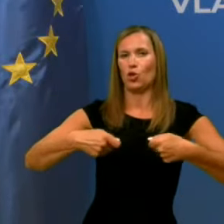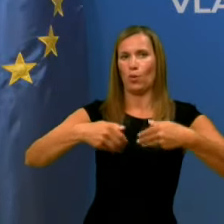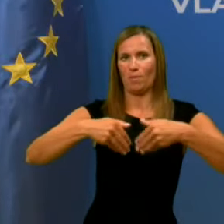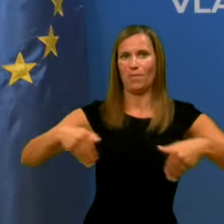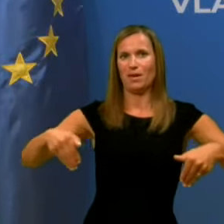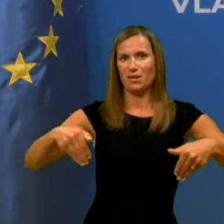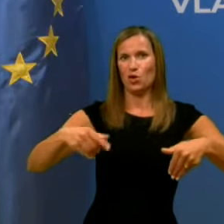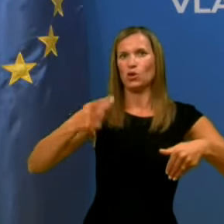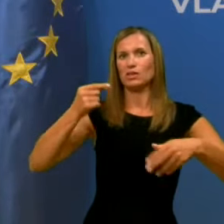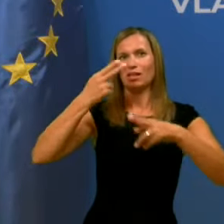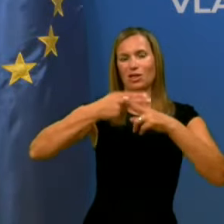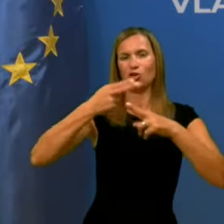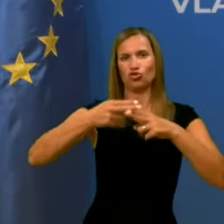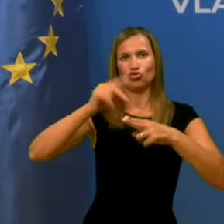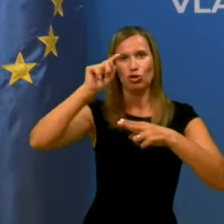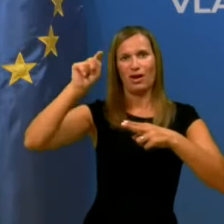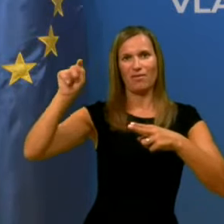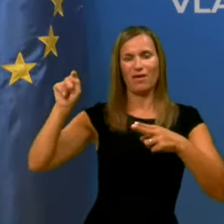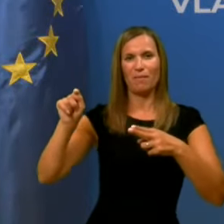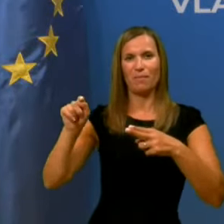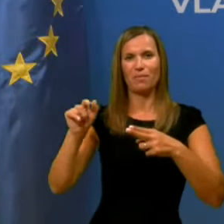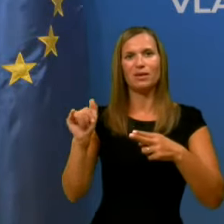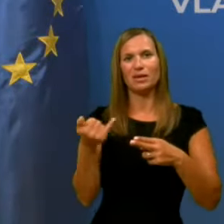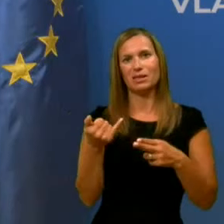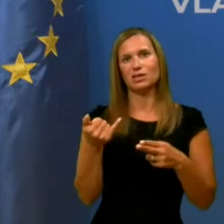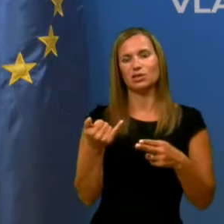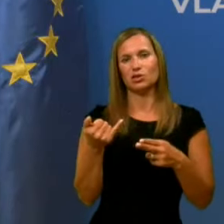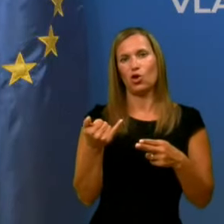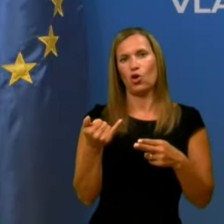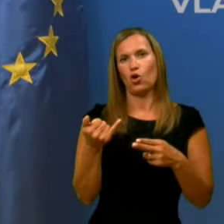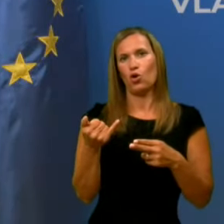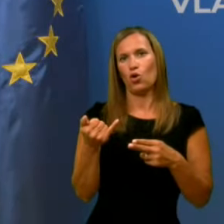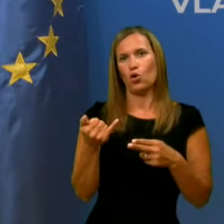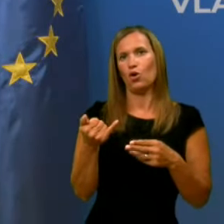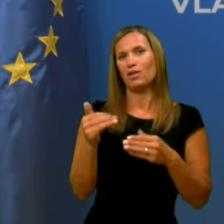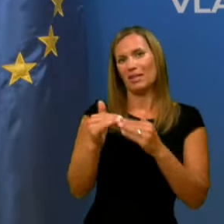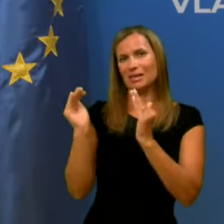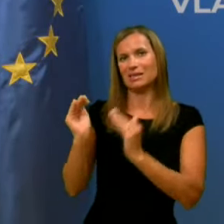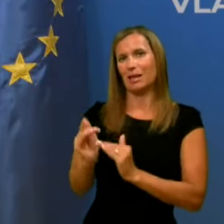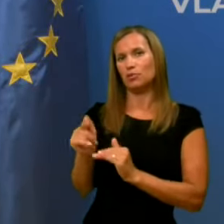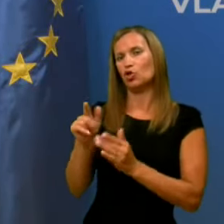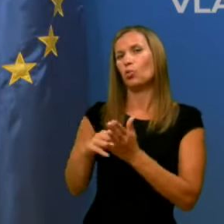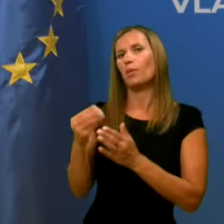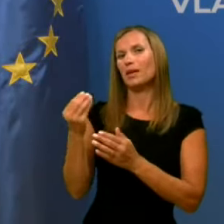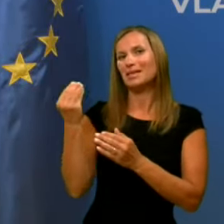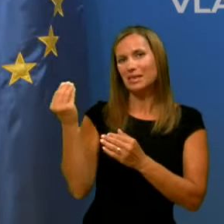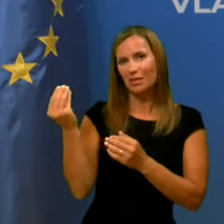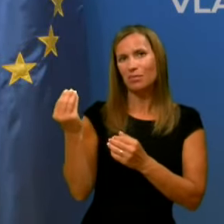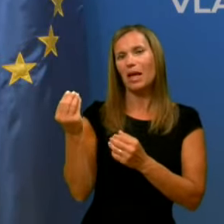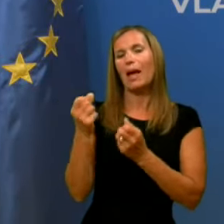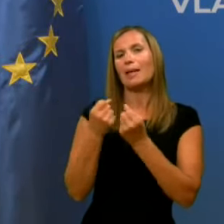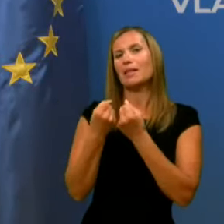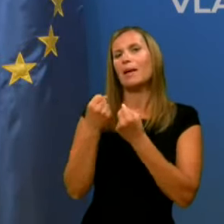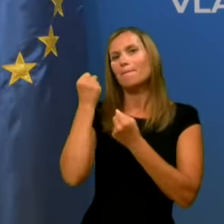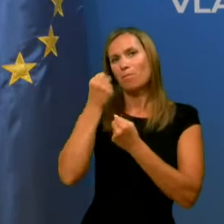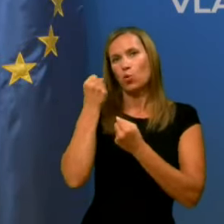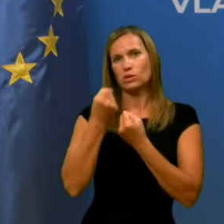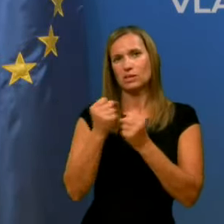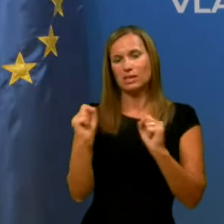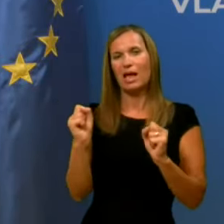državami, ki so pač v tem delu na slabšem, predvsem Srbijo in Bosno, Črnogoro,